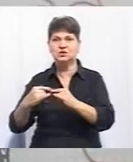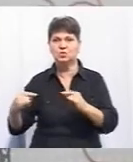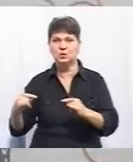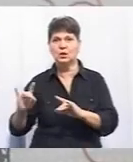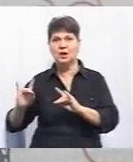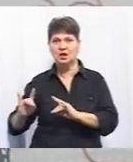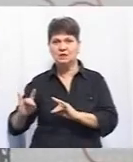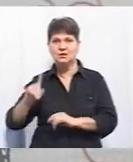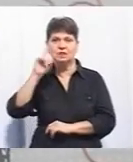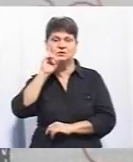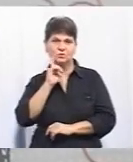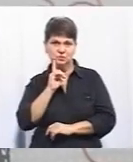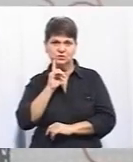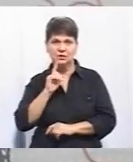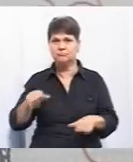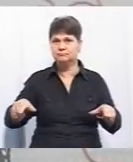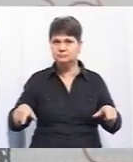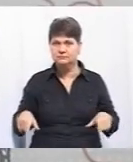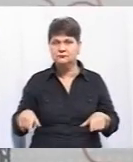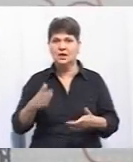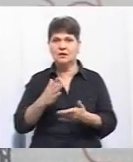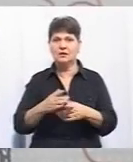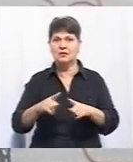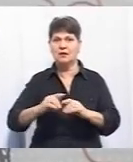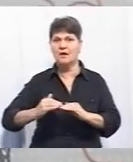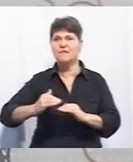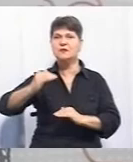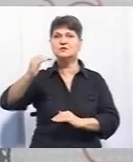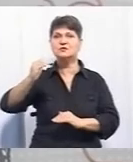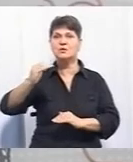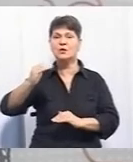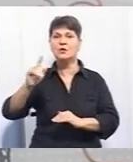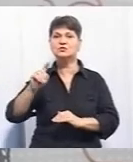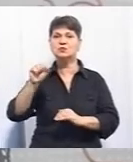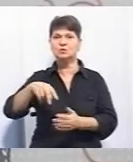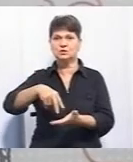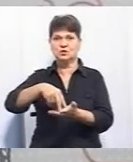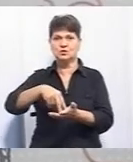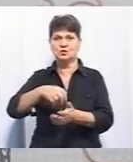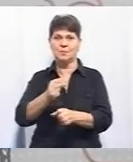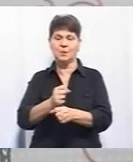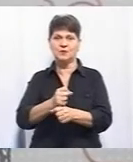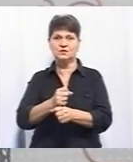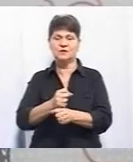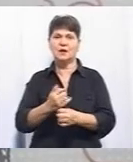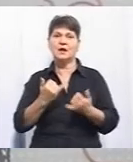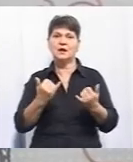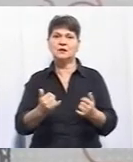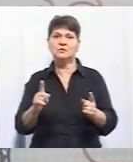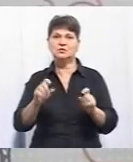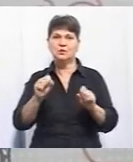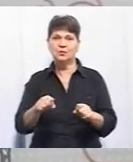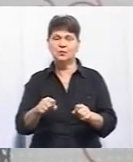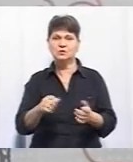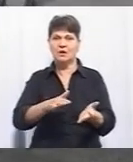крісла зручні. Також в нас є така стійка висока під барну, що можна стояче попрацювати. Для того, щоб можна прийти